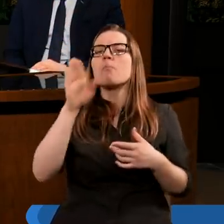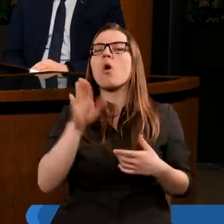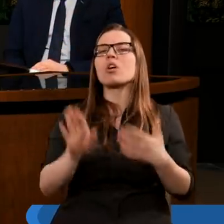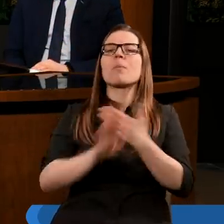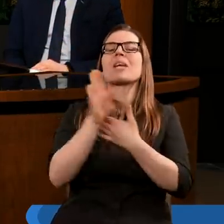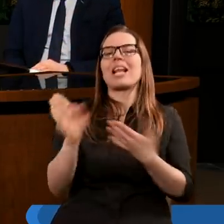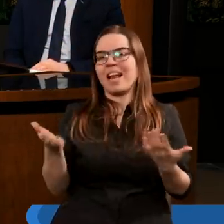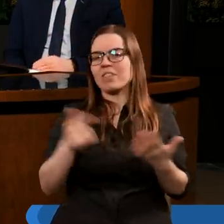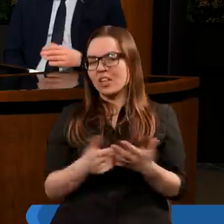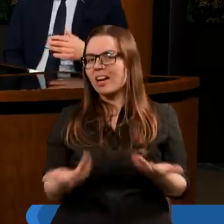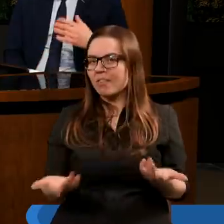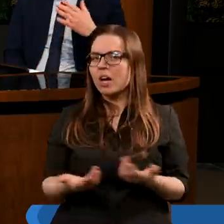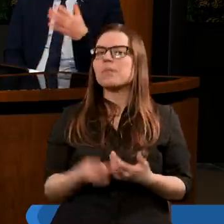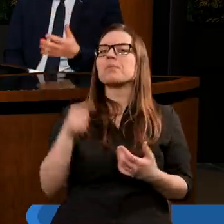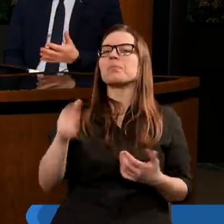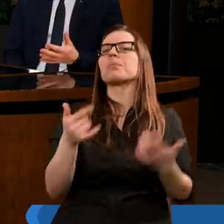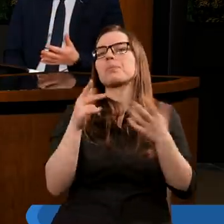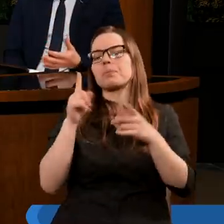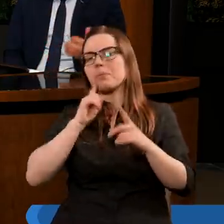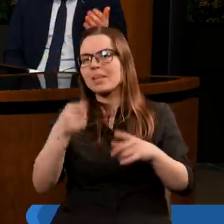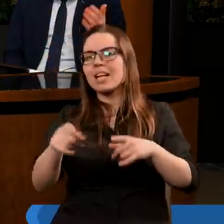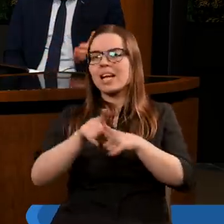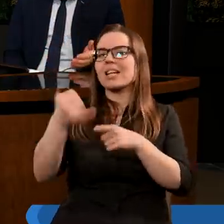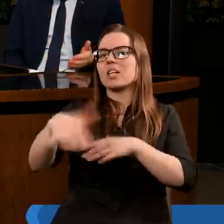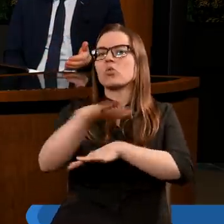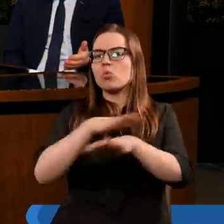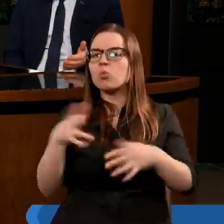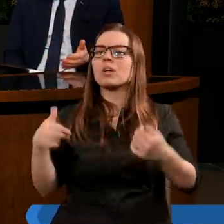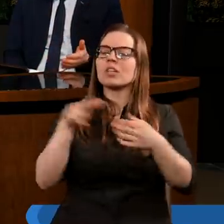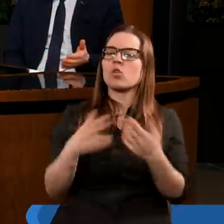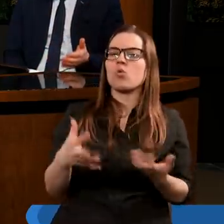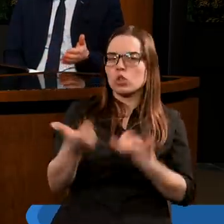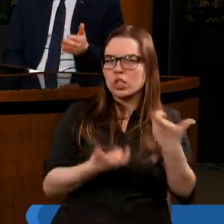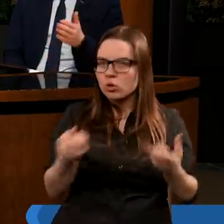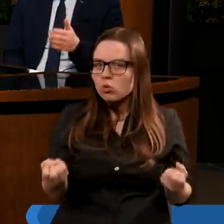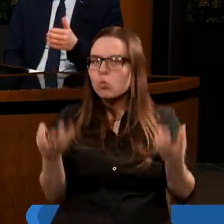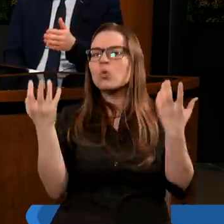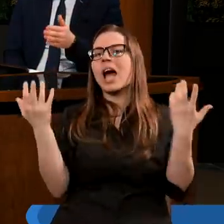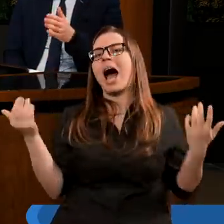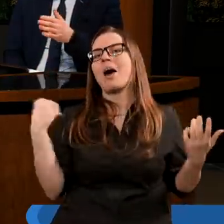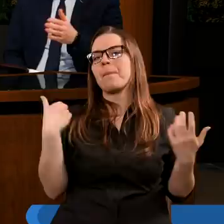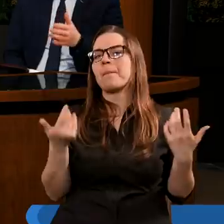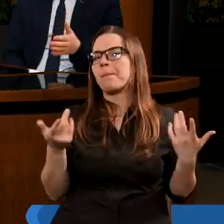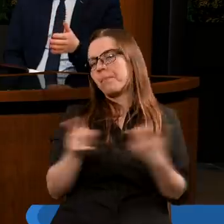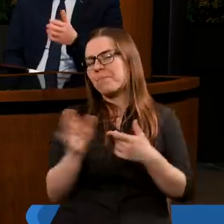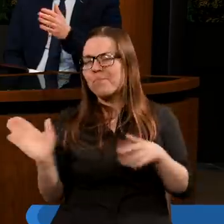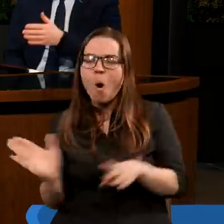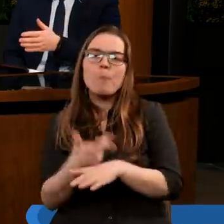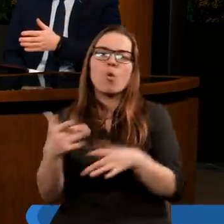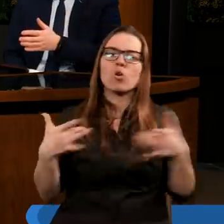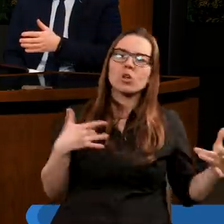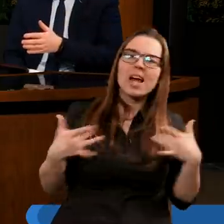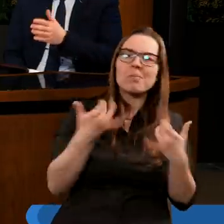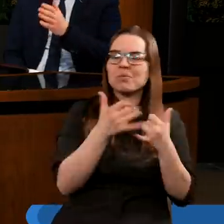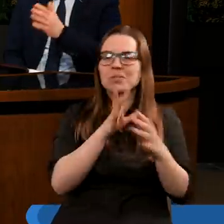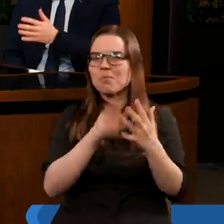Boży przedstawiciele. A w tym wypadku, kiedy wysłane zostały te duchy, które czyniły cuda, one jakby utwierdzili ludzi, że mimo tych cierpień, mimo tego,